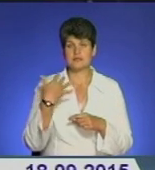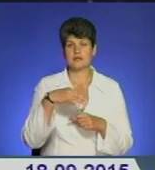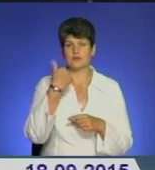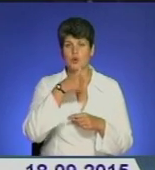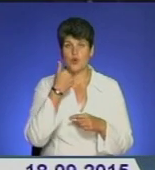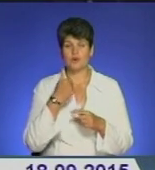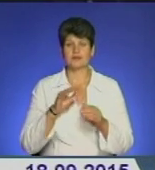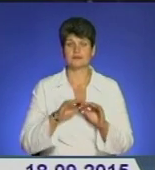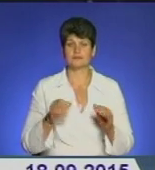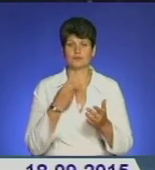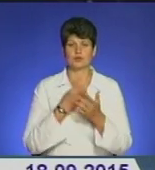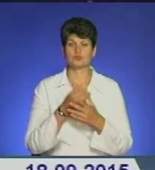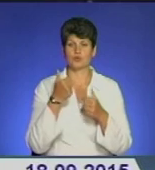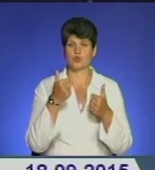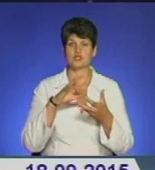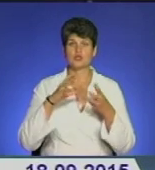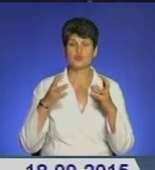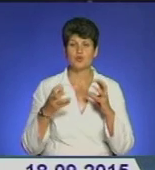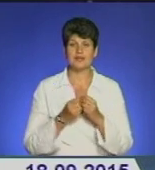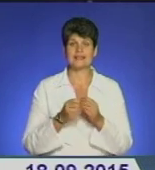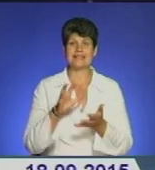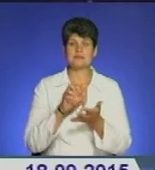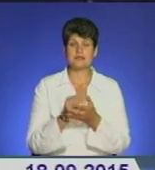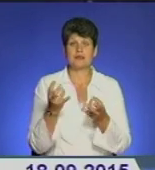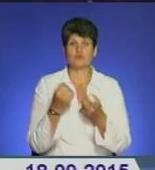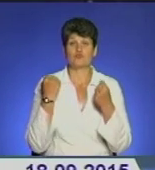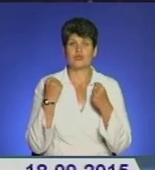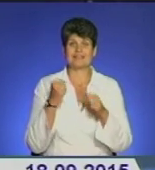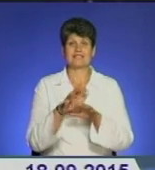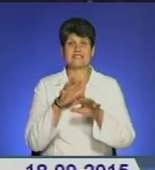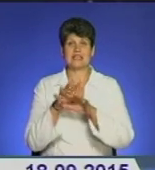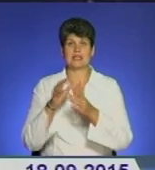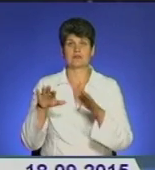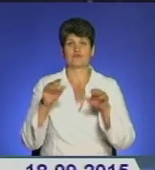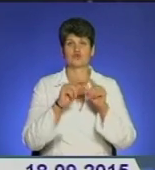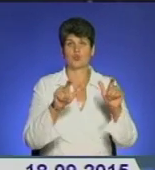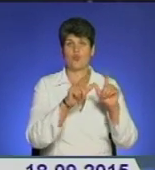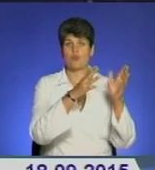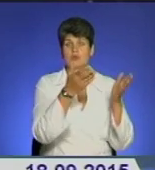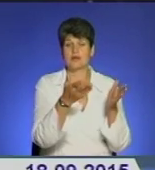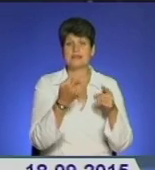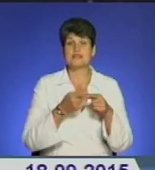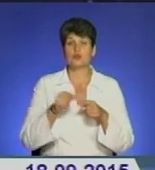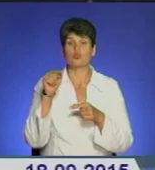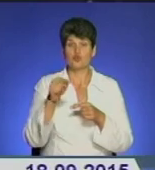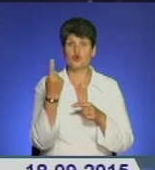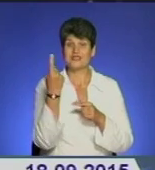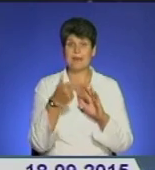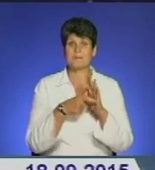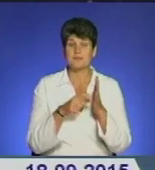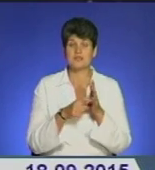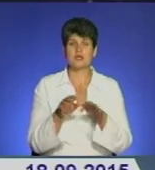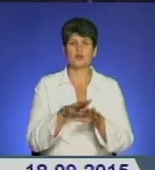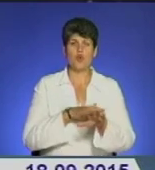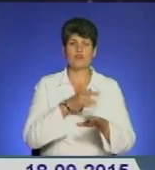результати на змаганнях. А займатися дітям доводилося у спортивних залах місцевих шкіл. Все тому, що одне з приміщень школи тривалий